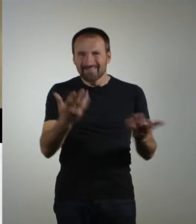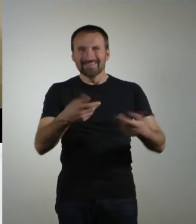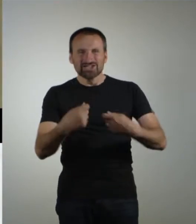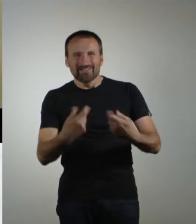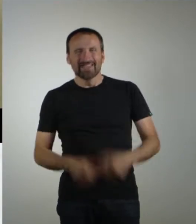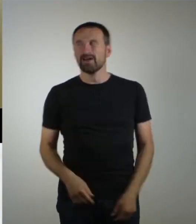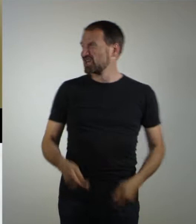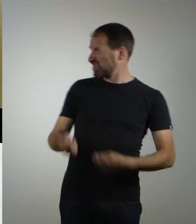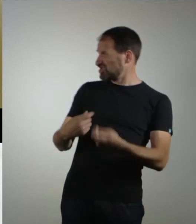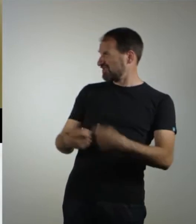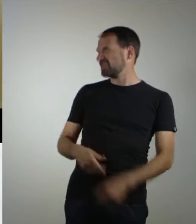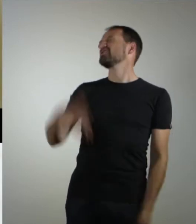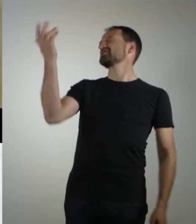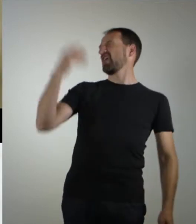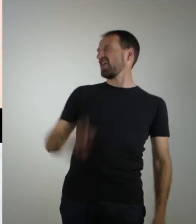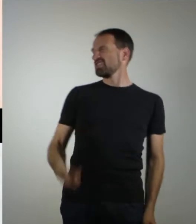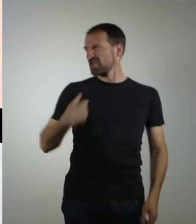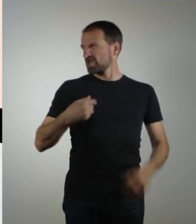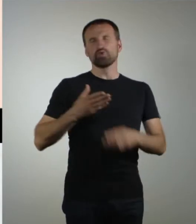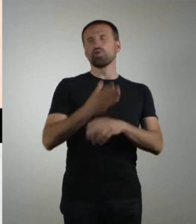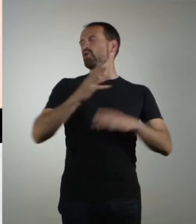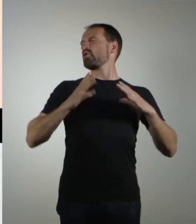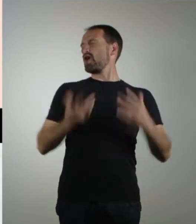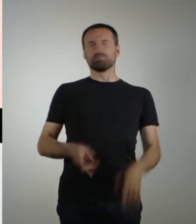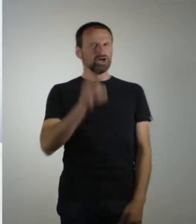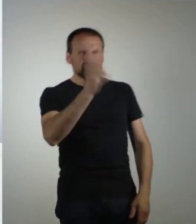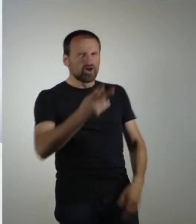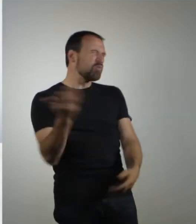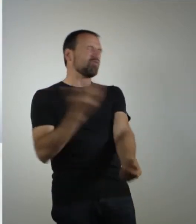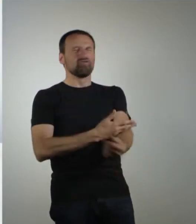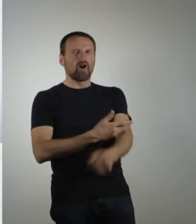geht, Digga? Ich mach doch immer nur Urlaub. Stimmt, du faule Socker, dann zeig mal her.